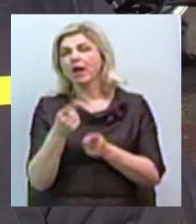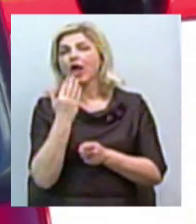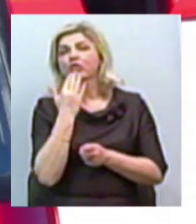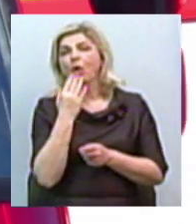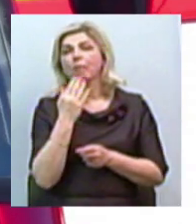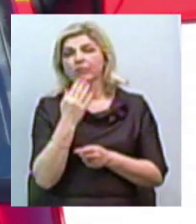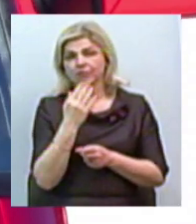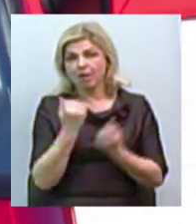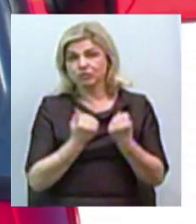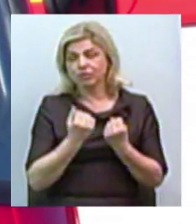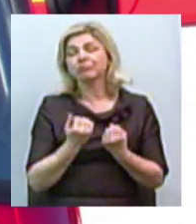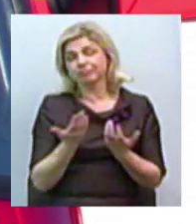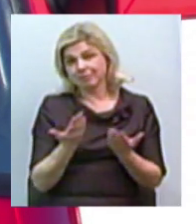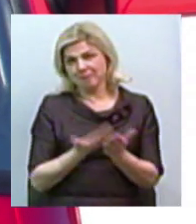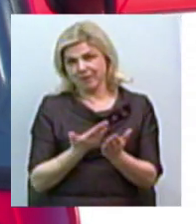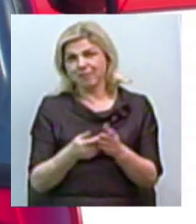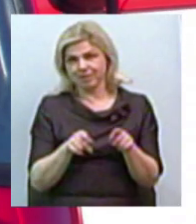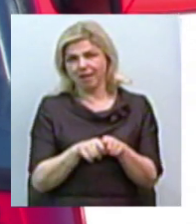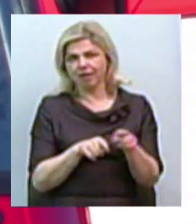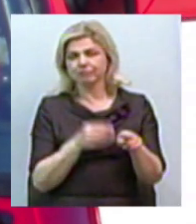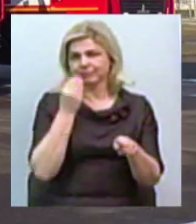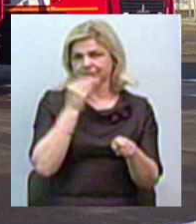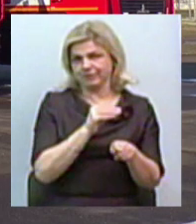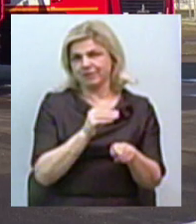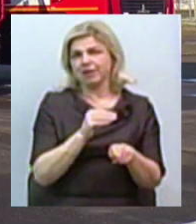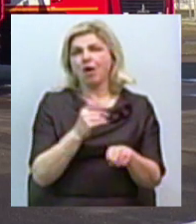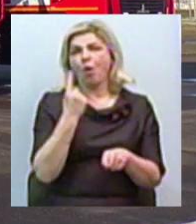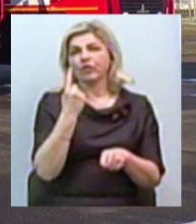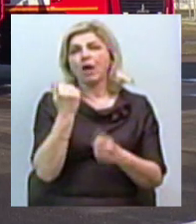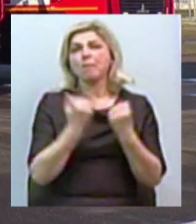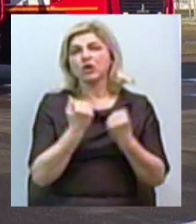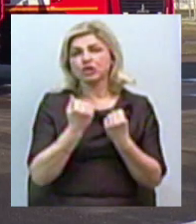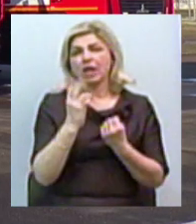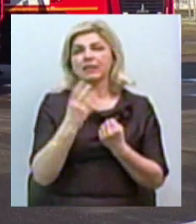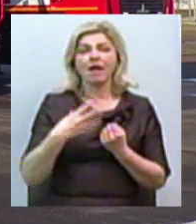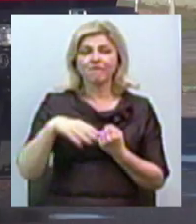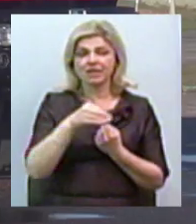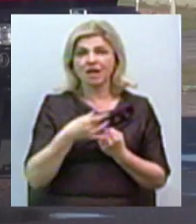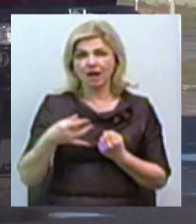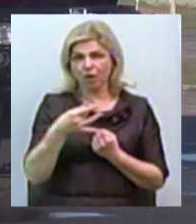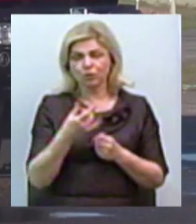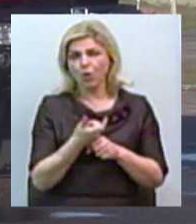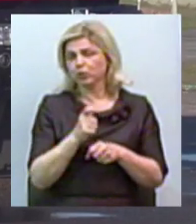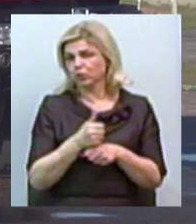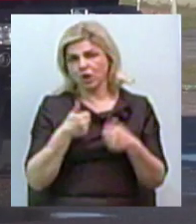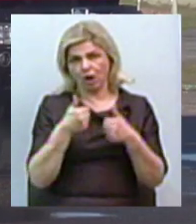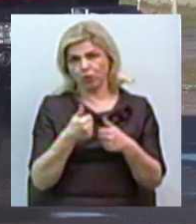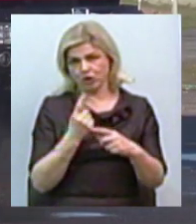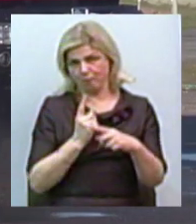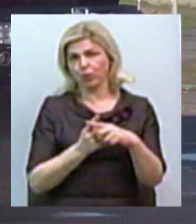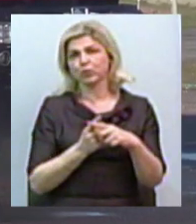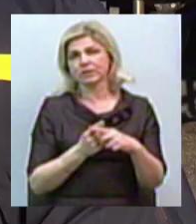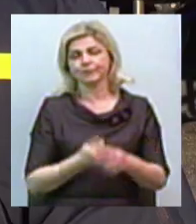ось так. Так, як одна частина весь район, то це дуже великий плюс. І плюс